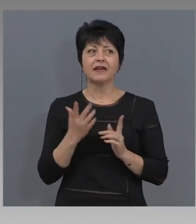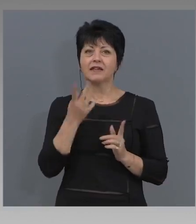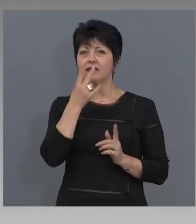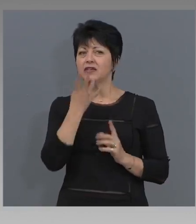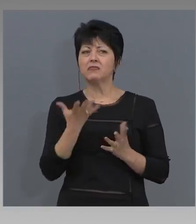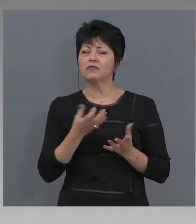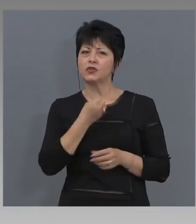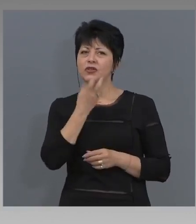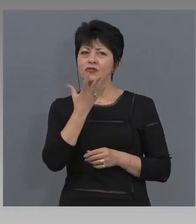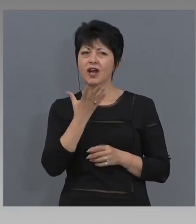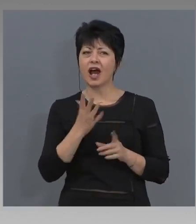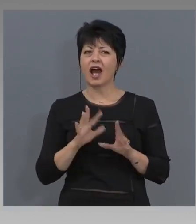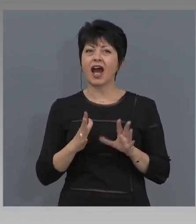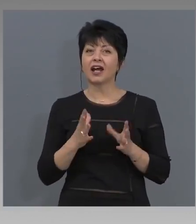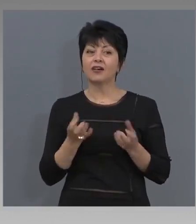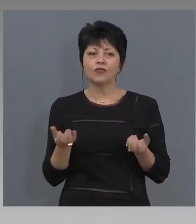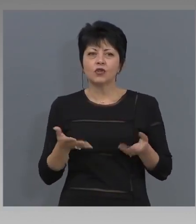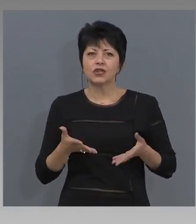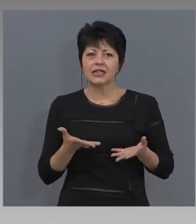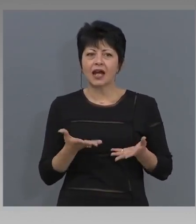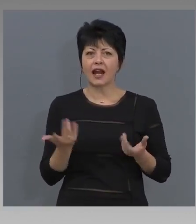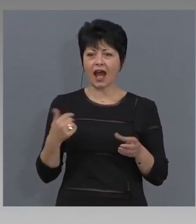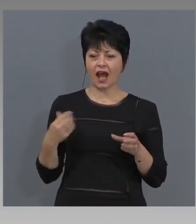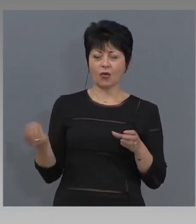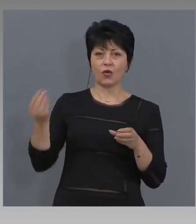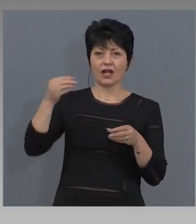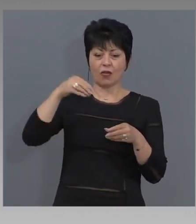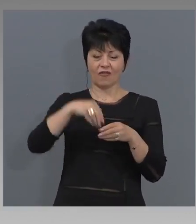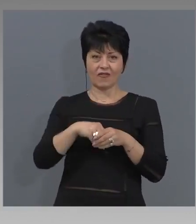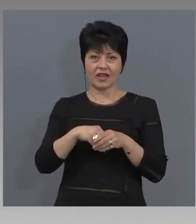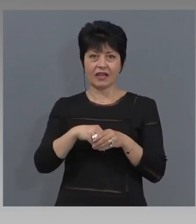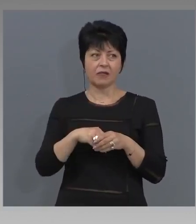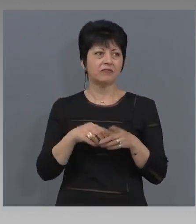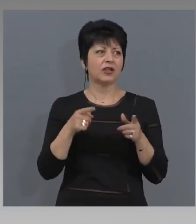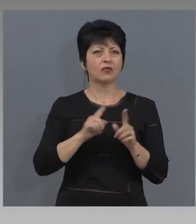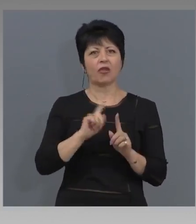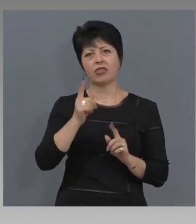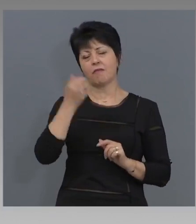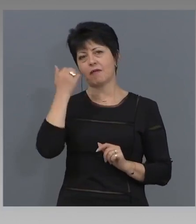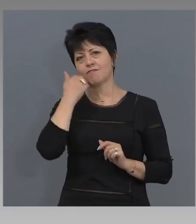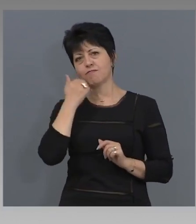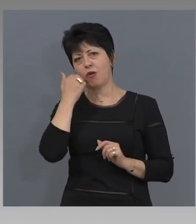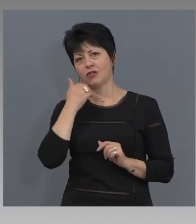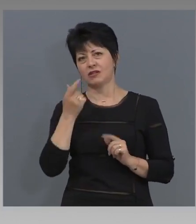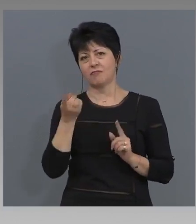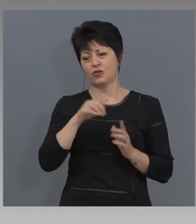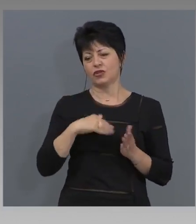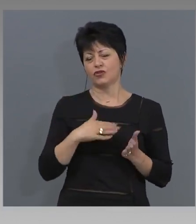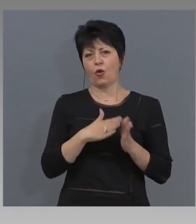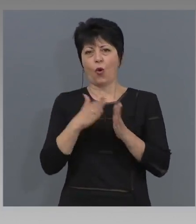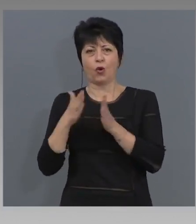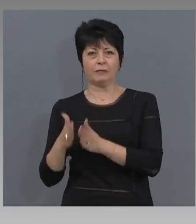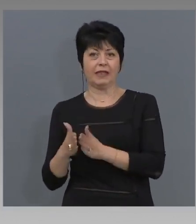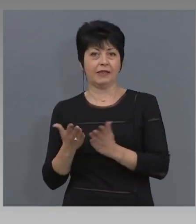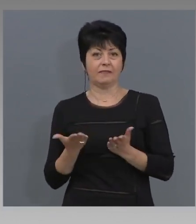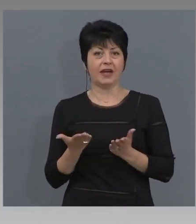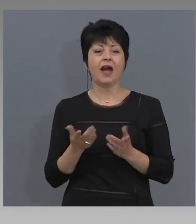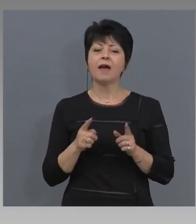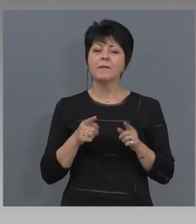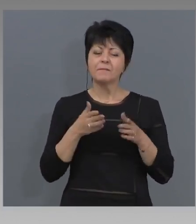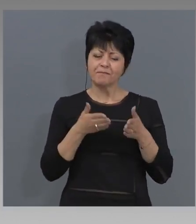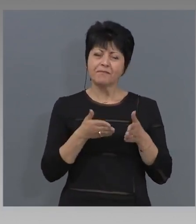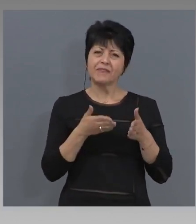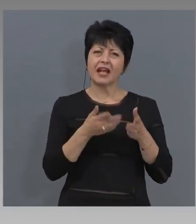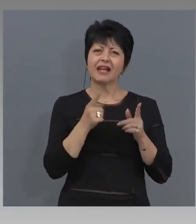от тук нататък за напред, а тя не даде свой ефект? Ще отменим. Затова, още един път казвам, нека там,